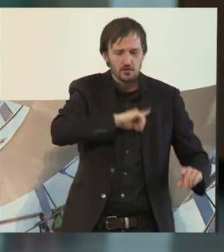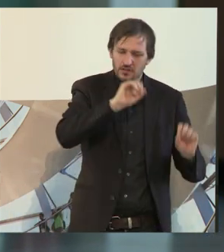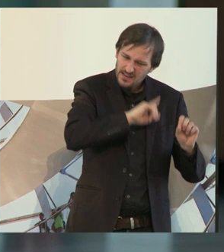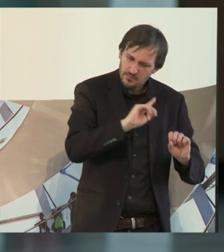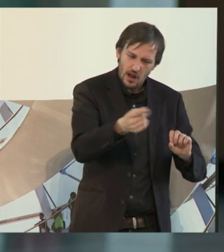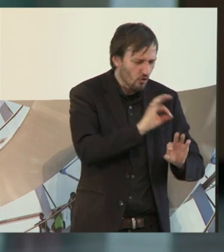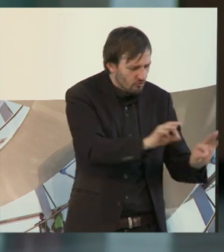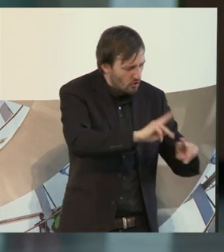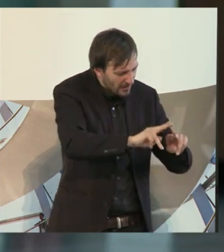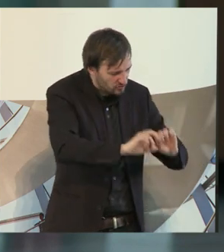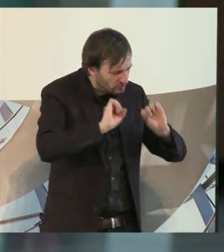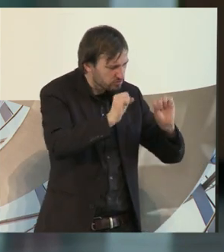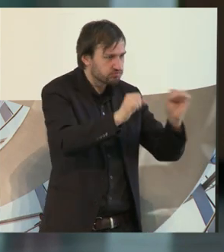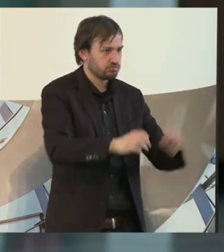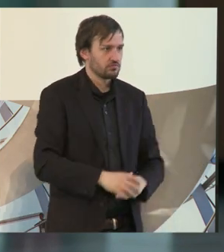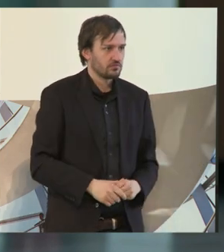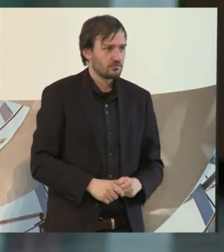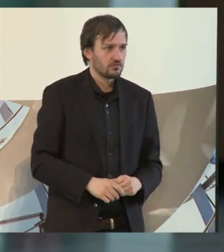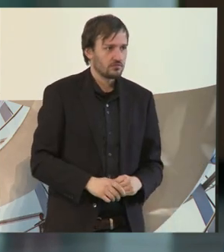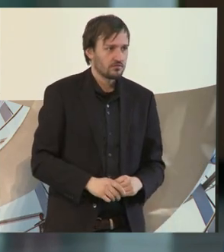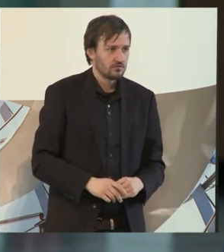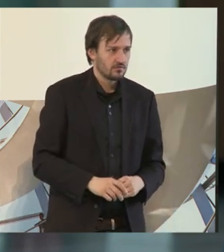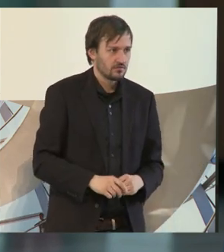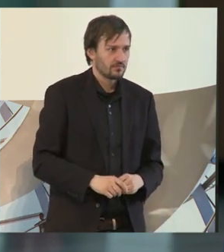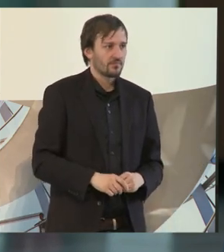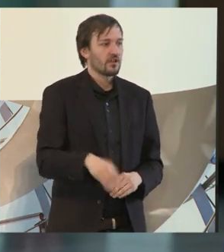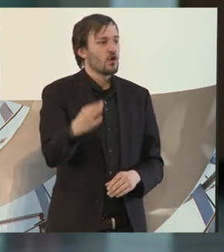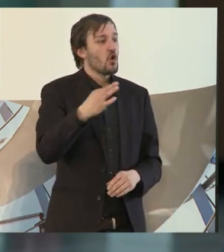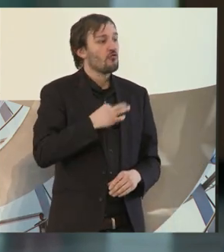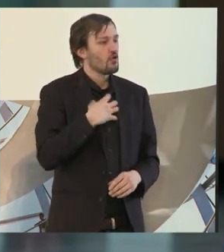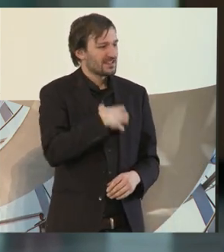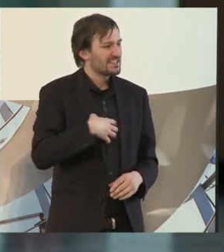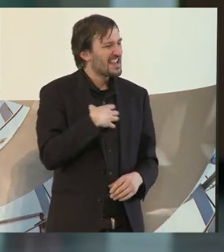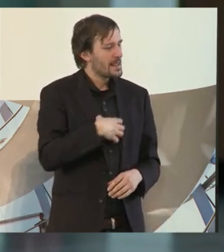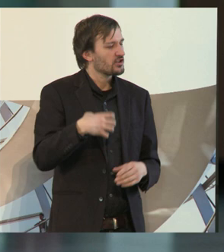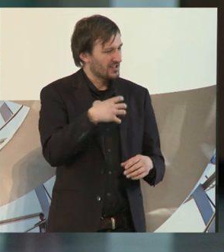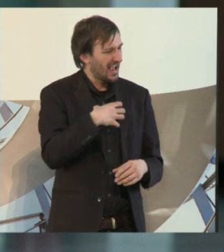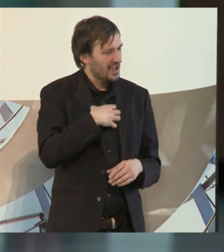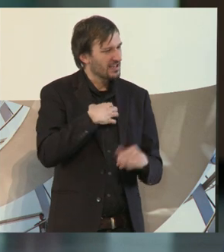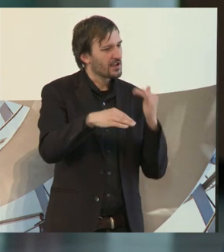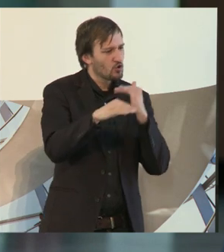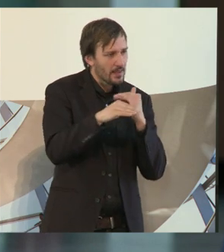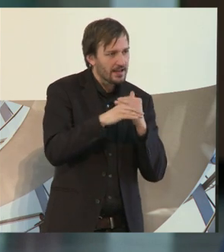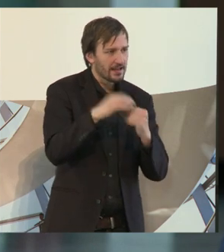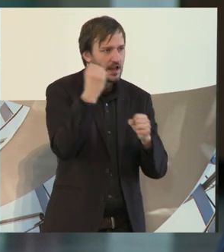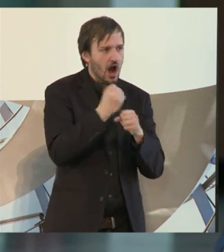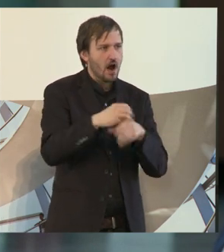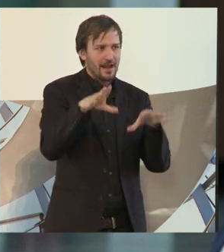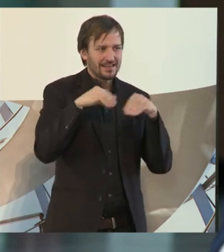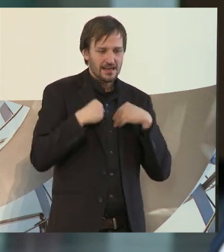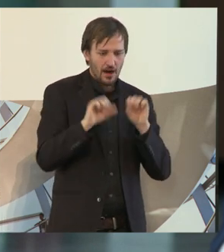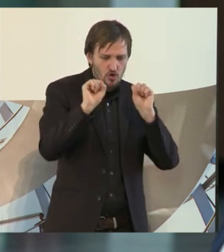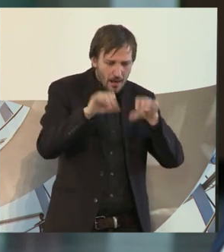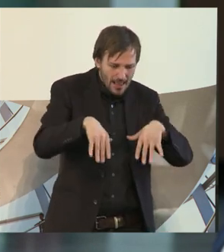Und zu der Frau Labrouillet würde ich ganz gerne sagen, also gerade für unsere seelisch erkrankten Kollegen ist Arbeitnehmerüberlassung kein gangbarer Weg,